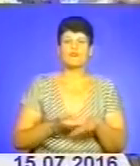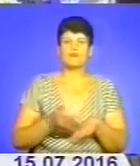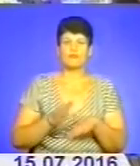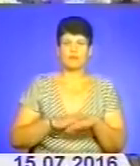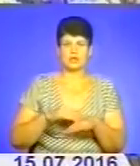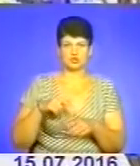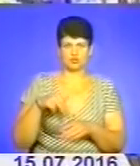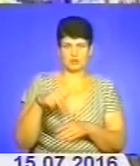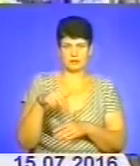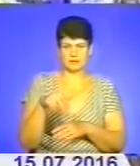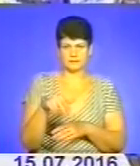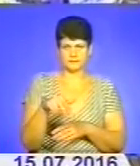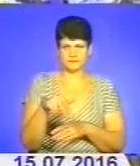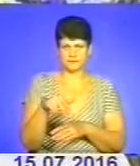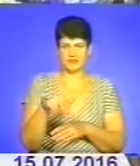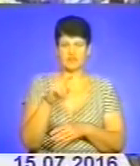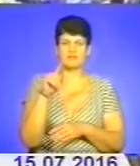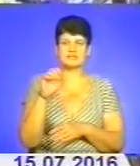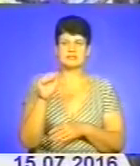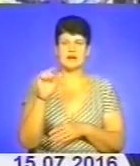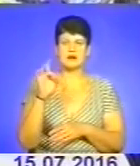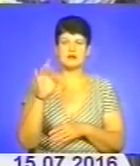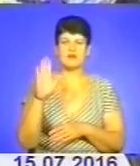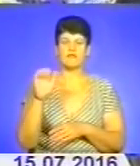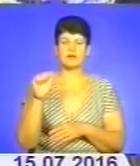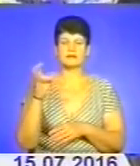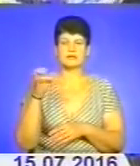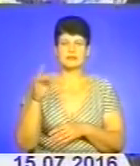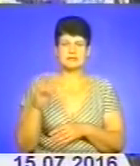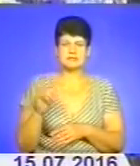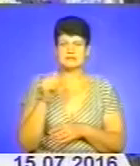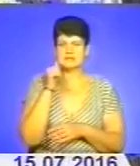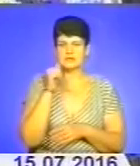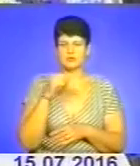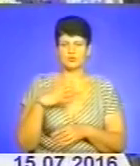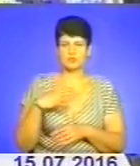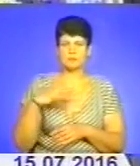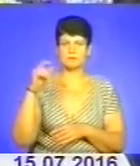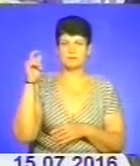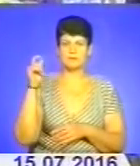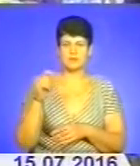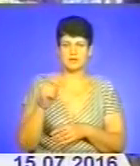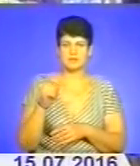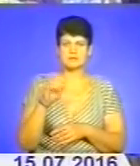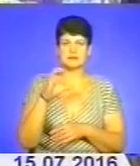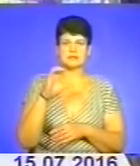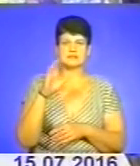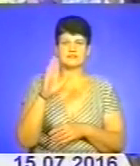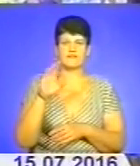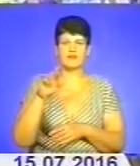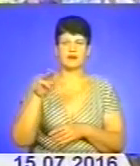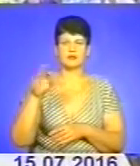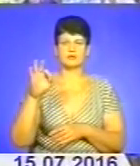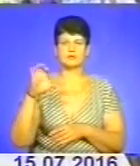вже у Зарваниці завтра очікуємо приїзд друженішого патріарха Святослава. Головною